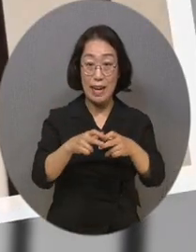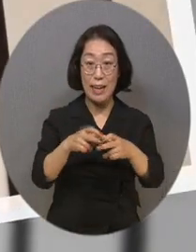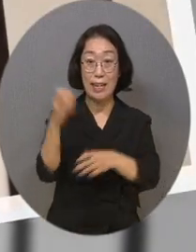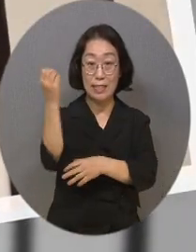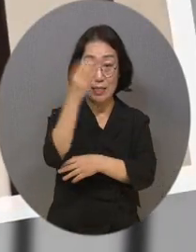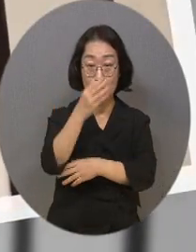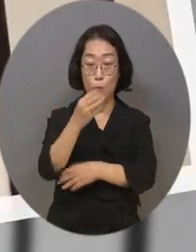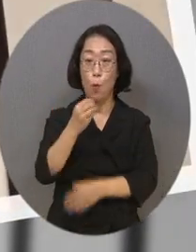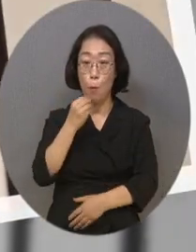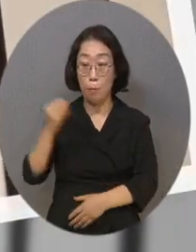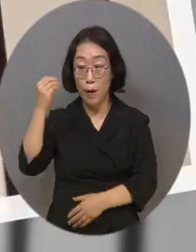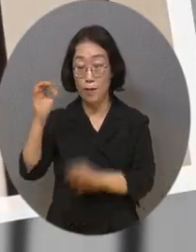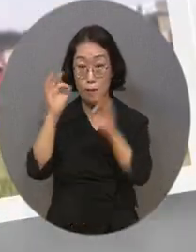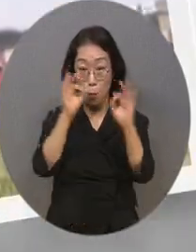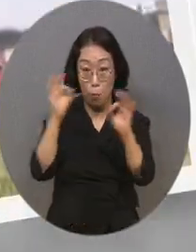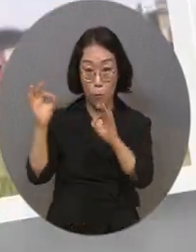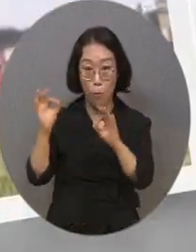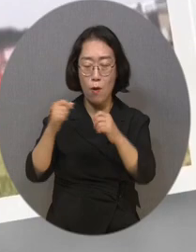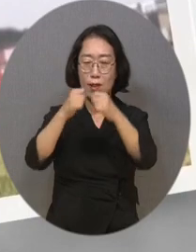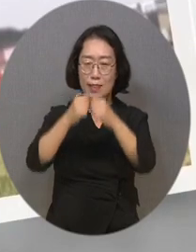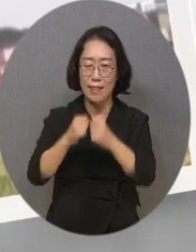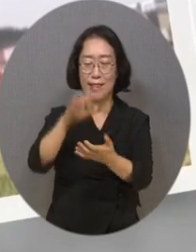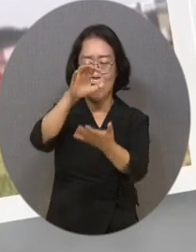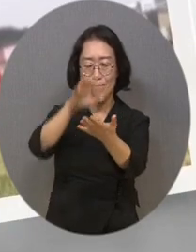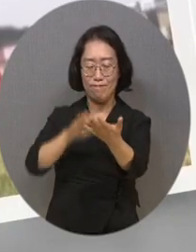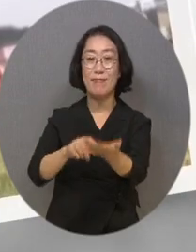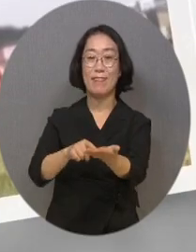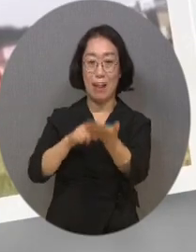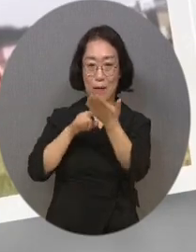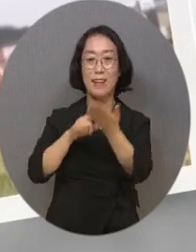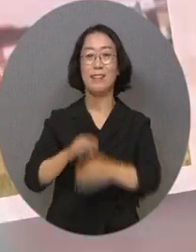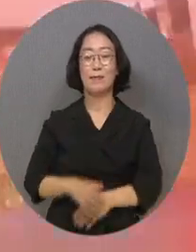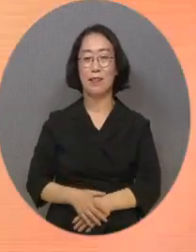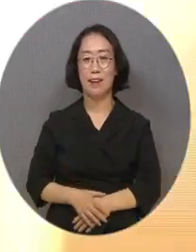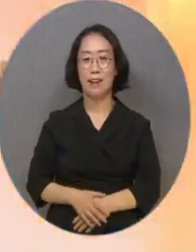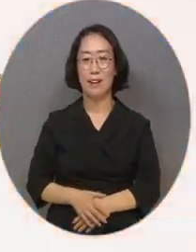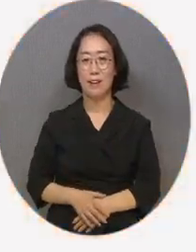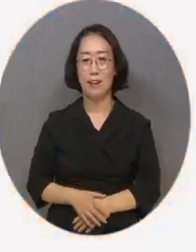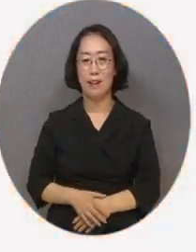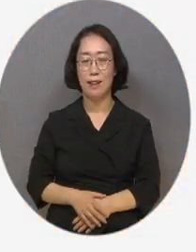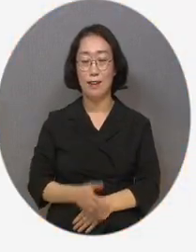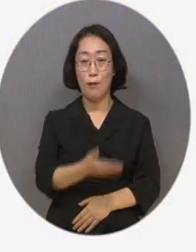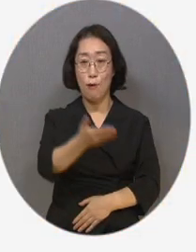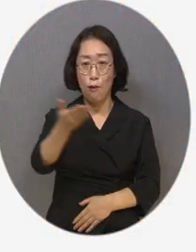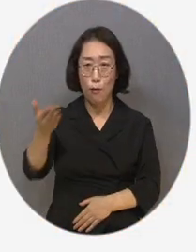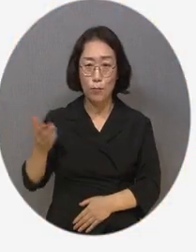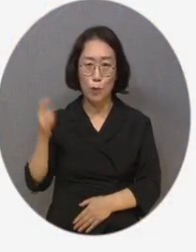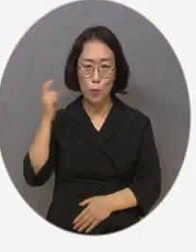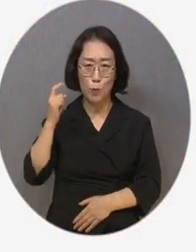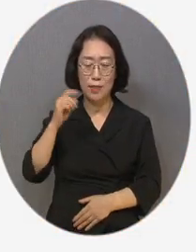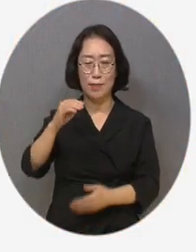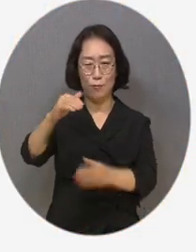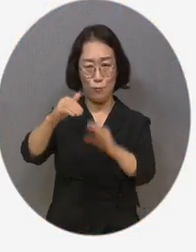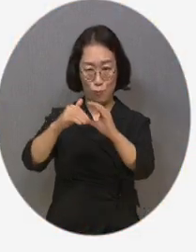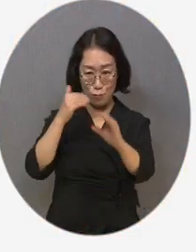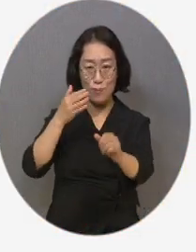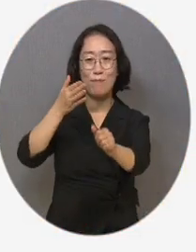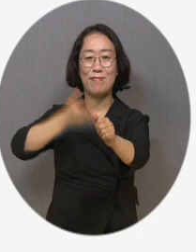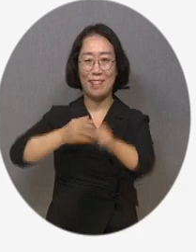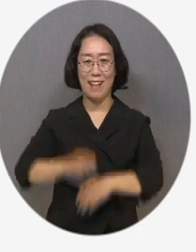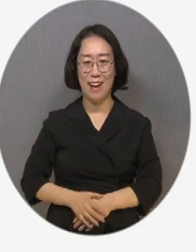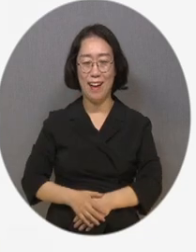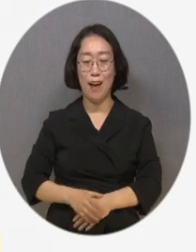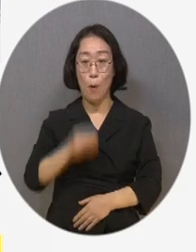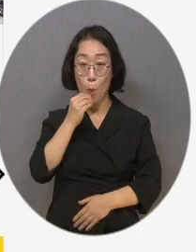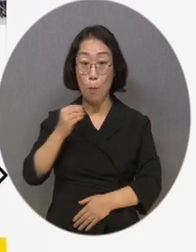웰페어 뉴스 홈페이지를 통해 보다 다양한 소식을 접할 수 있습니다. 시청자 여러분의 제보를 기다립니다. 웰페어